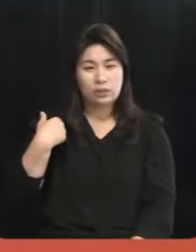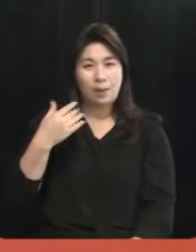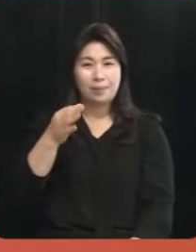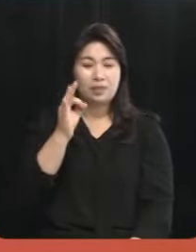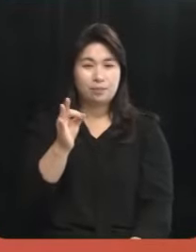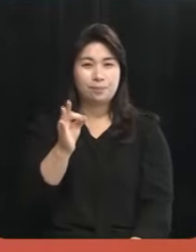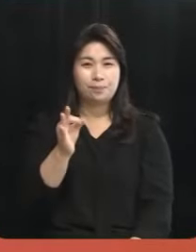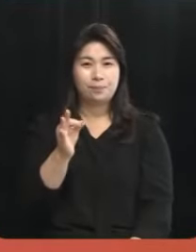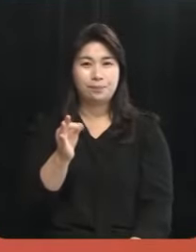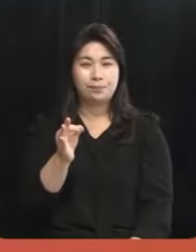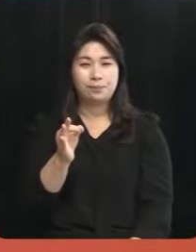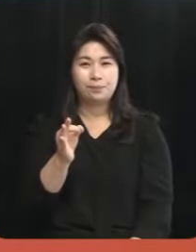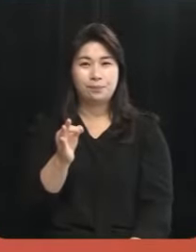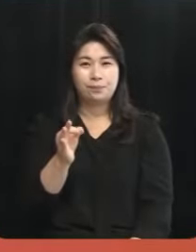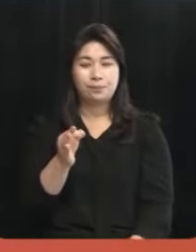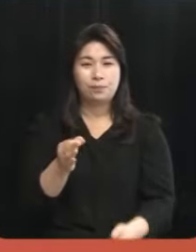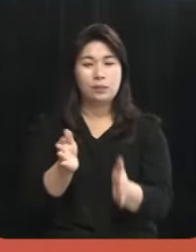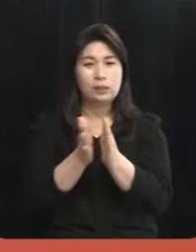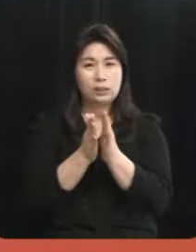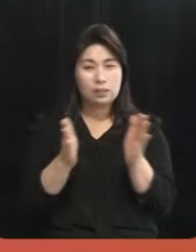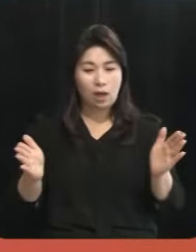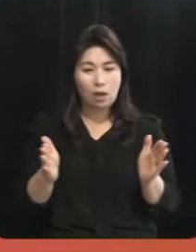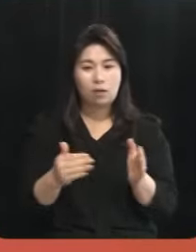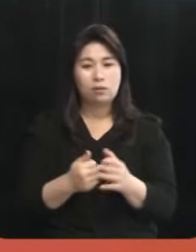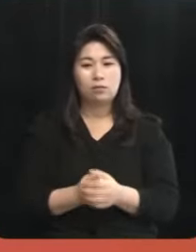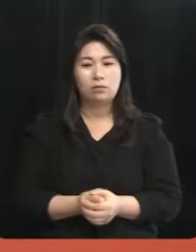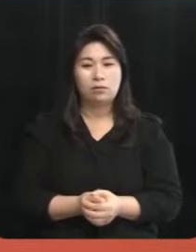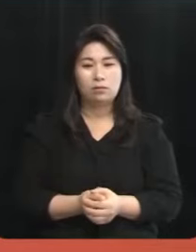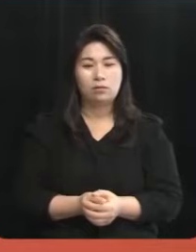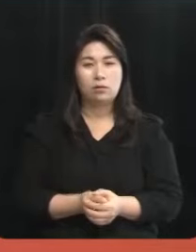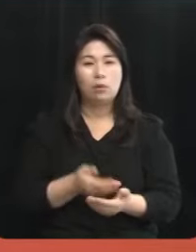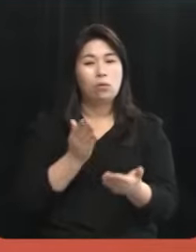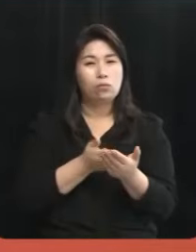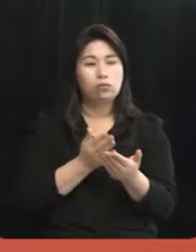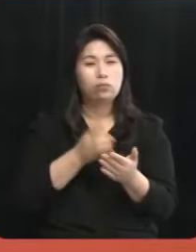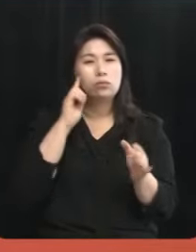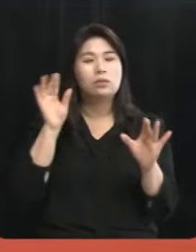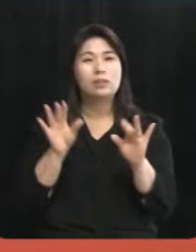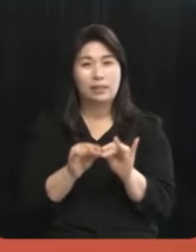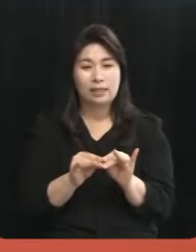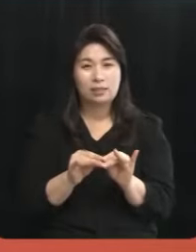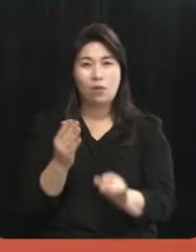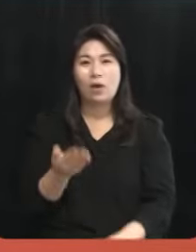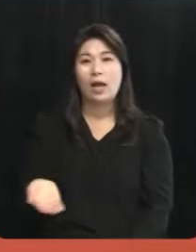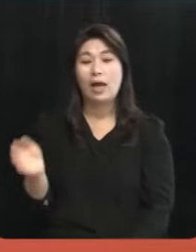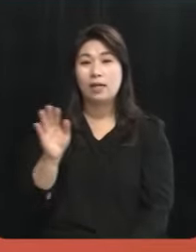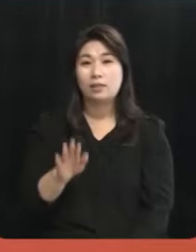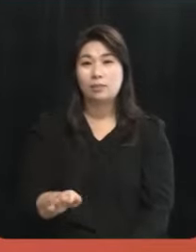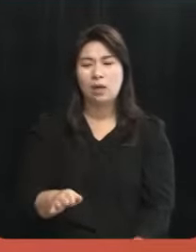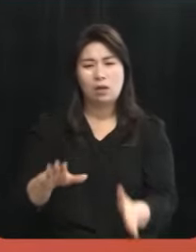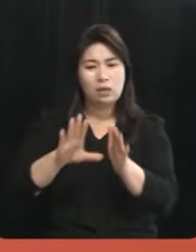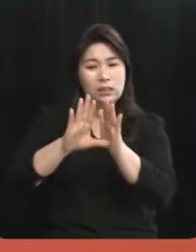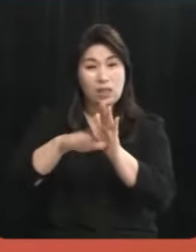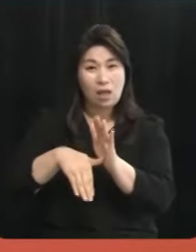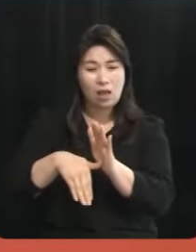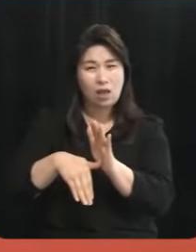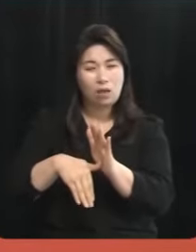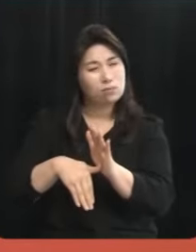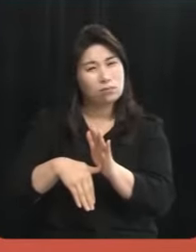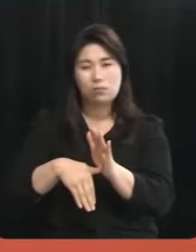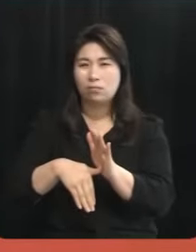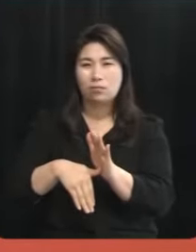환경본담금 도입은 원론적으로는 찬성합니다 그러나 시기적으로 보면 지금